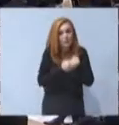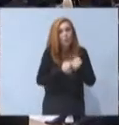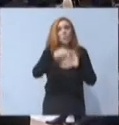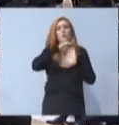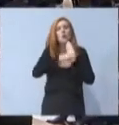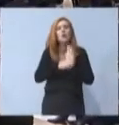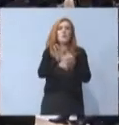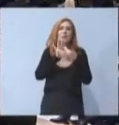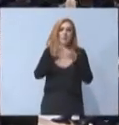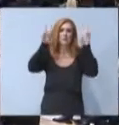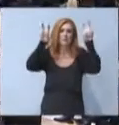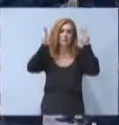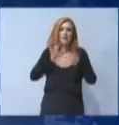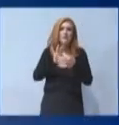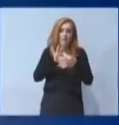Συνεργασία.